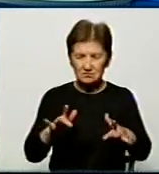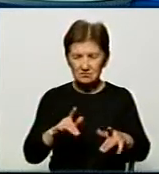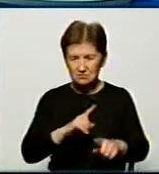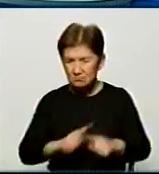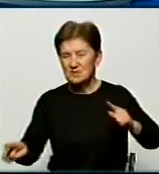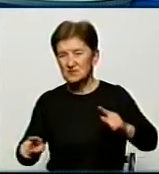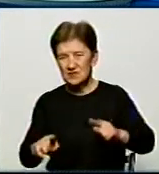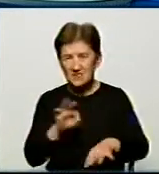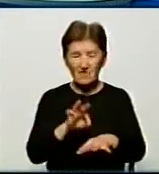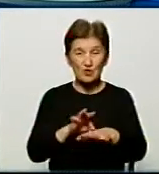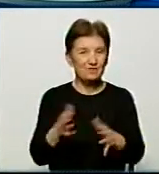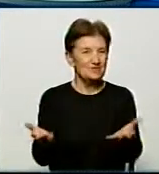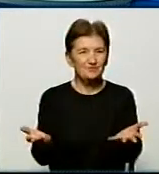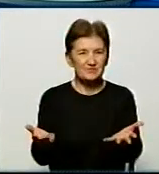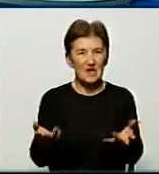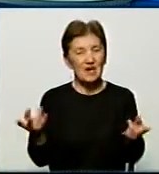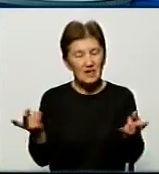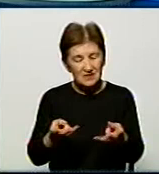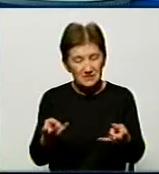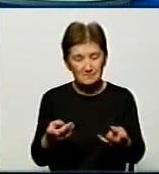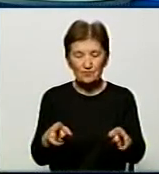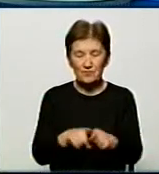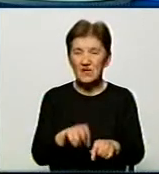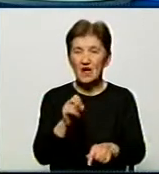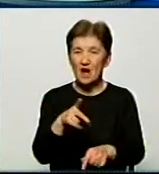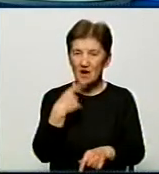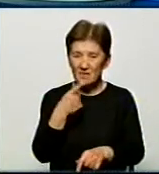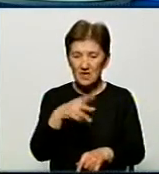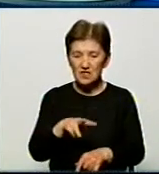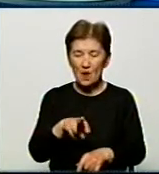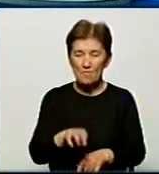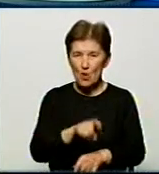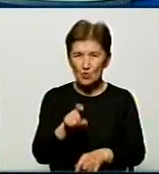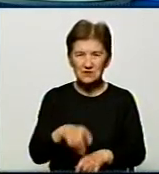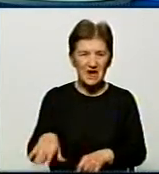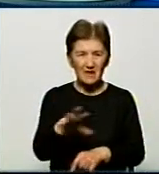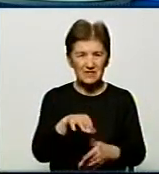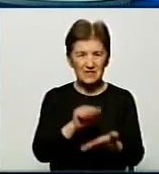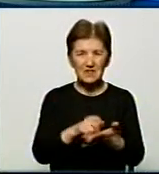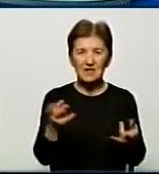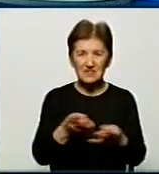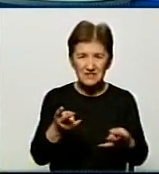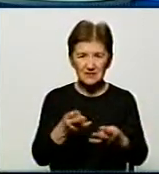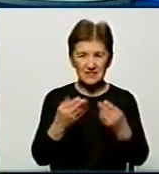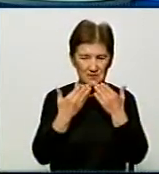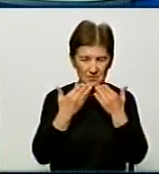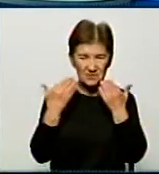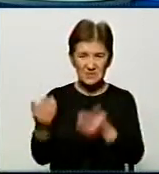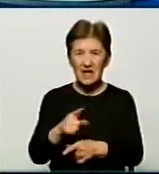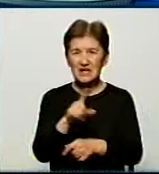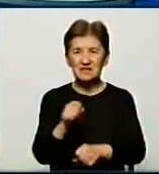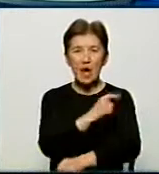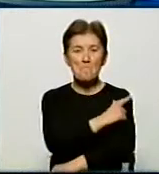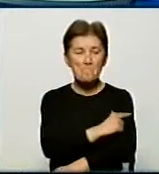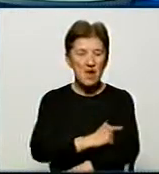Але дійсно треба, і так, як і каже МОЗ, так, як публікують всі видання, треба звертатися за медичною допомогою.